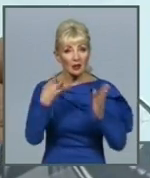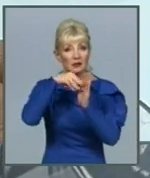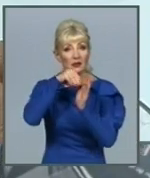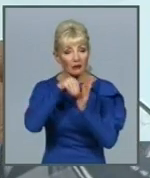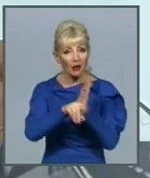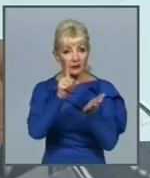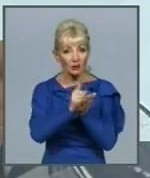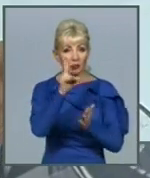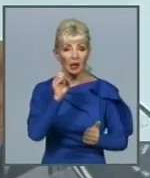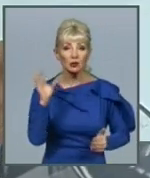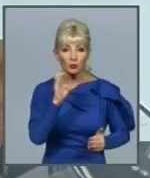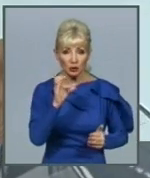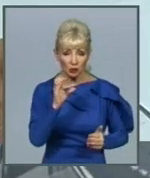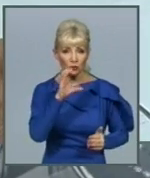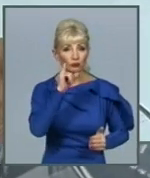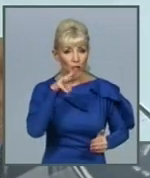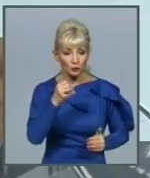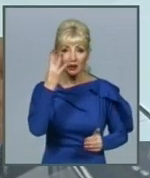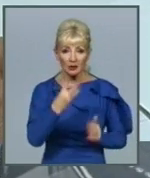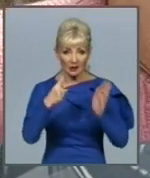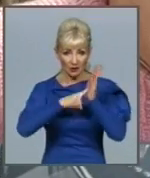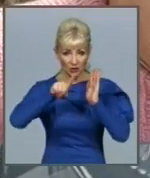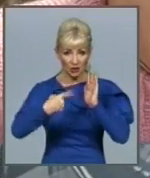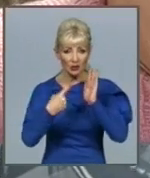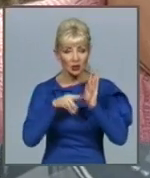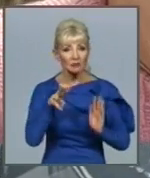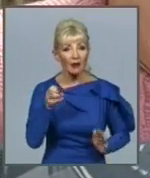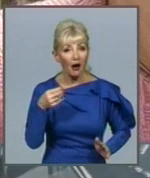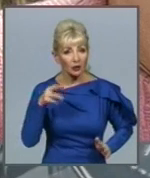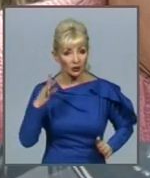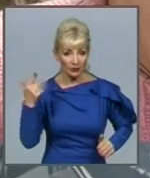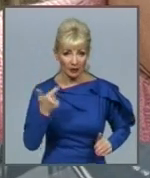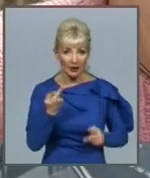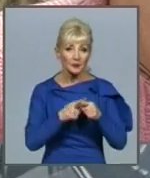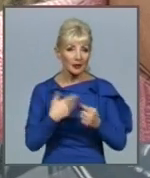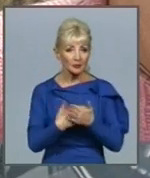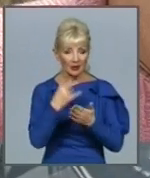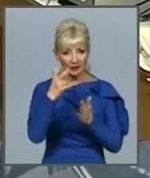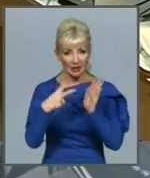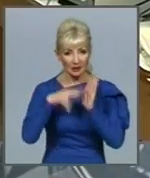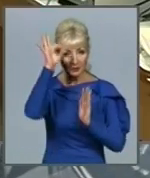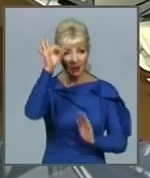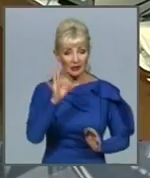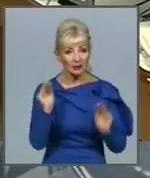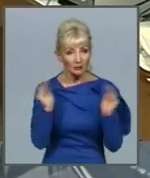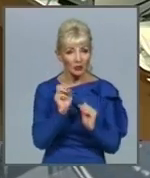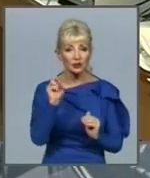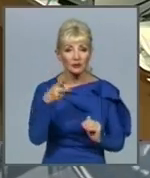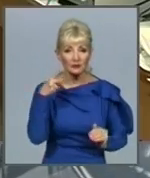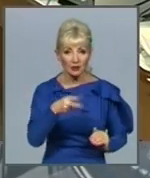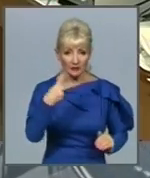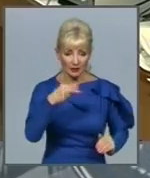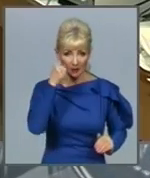у сумі 36,6 мільярдів гривень. Це приблизно на 7% менше, ніж у 2020-му. У